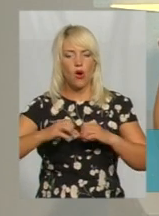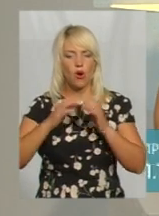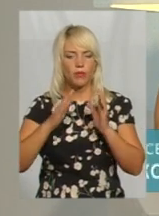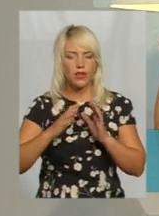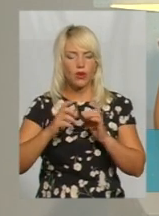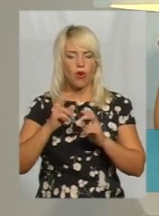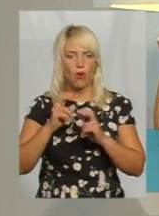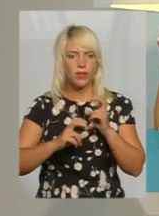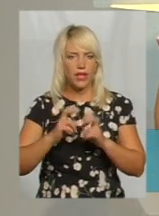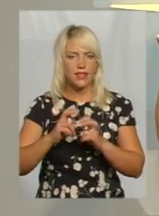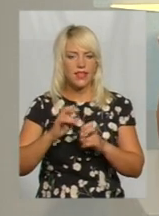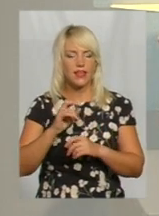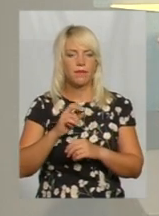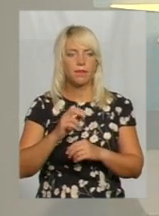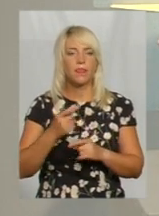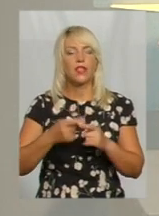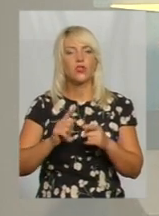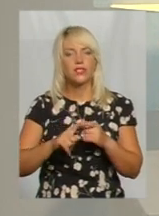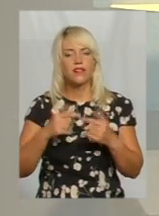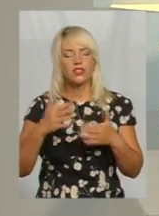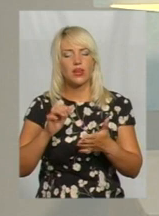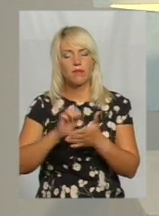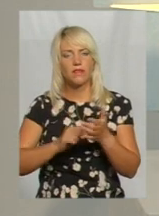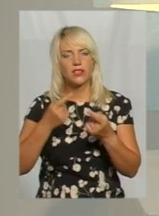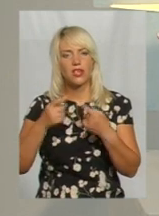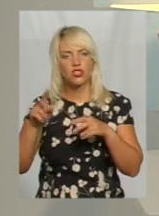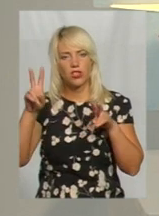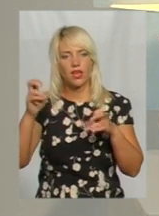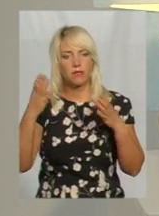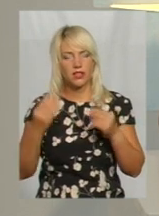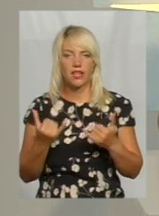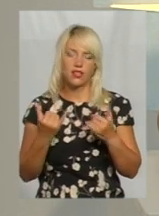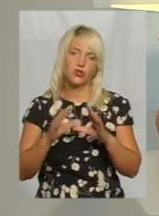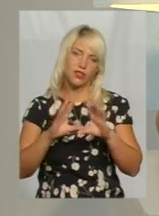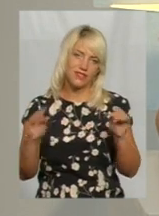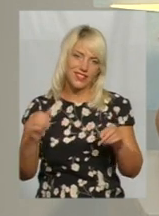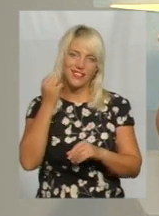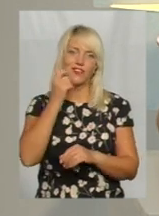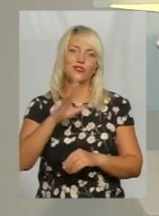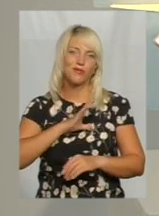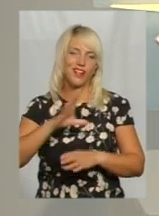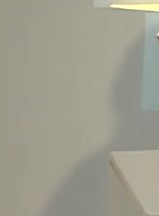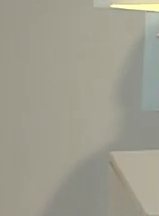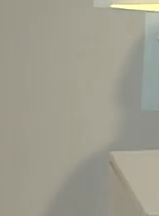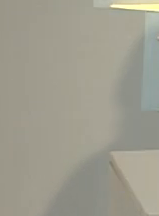Іван Волєвод. Та це вже привід для іншої теми дня. На сьогодні це все. Дякую, що були з нами.